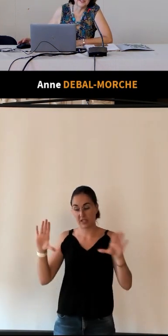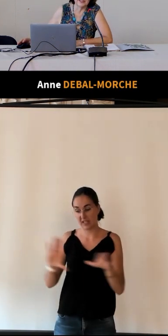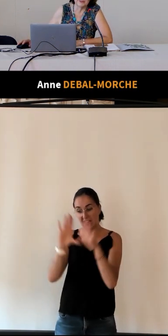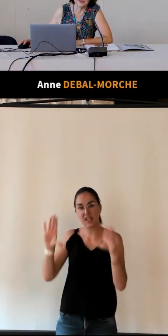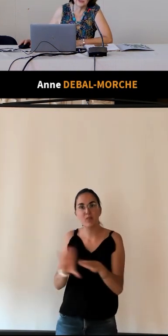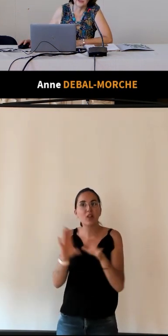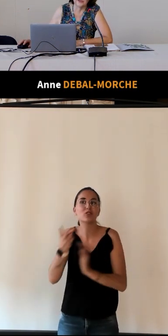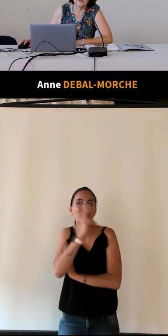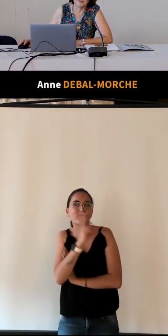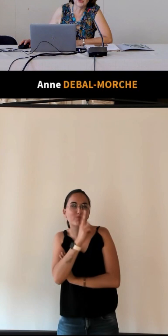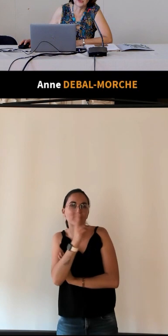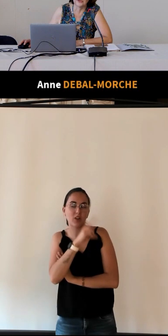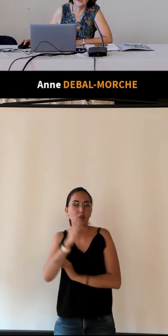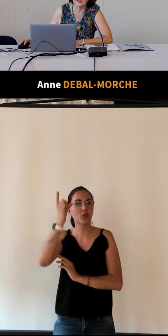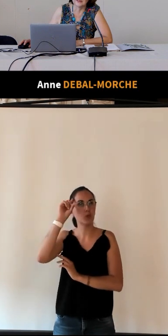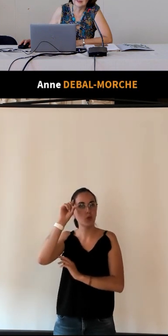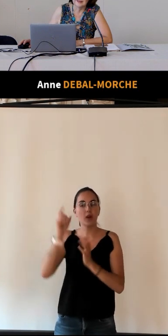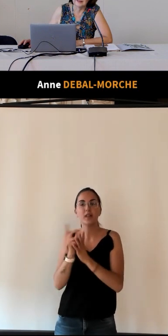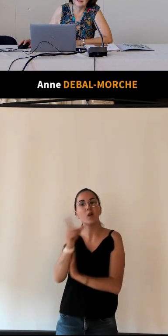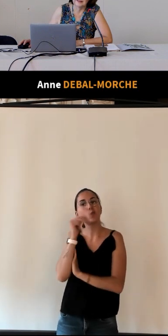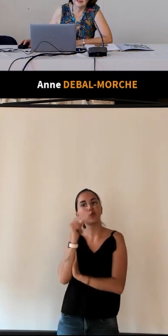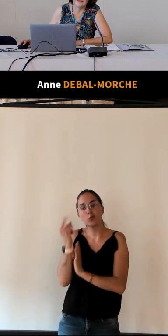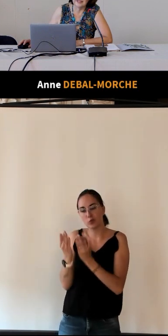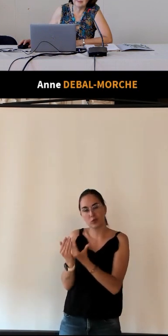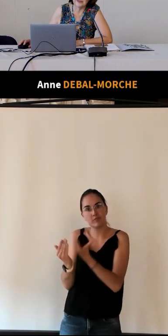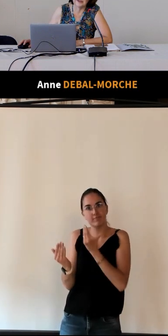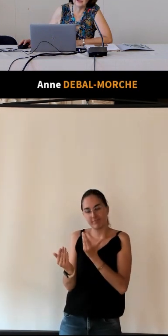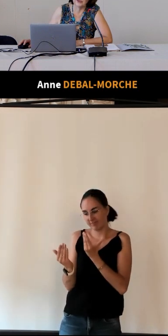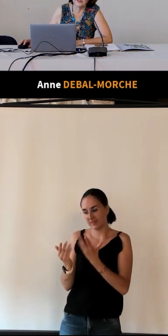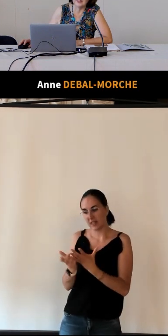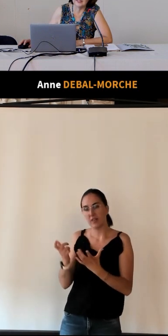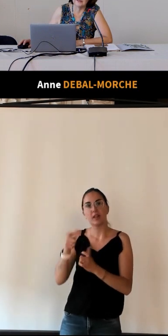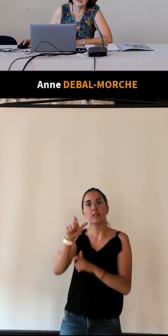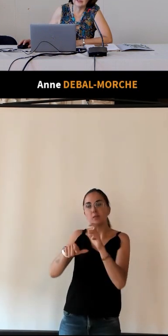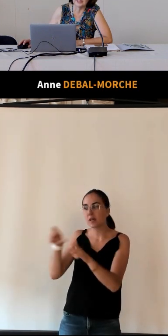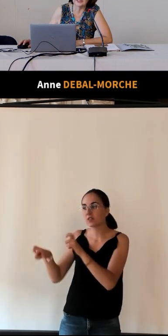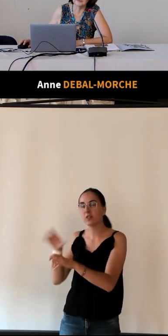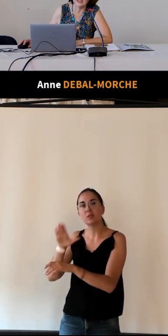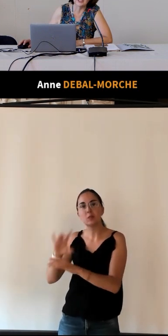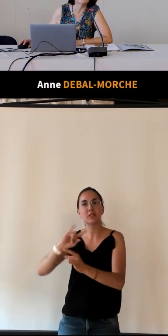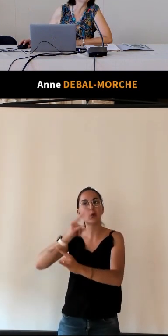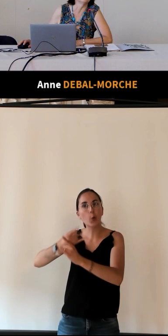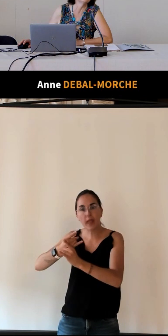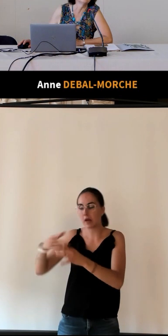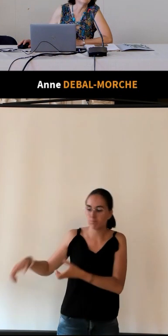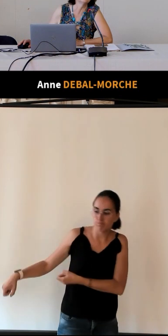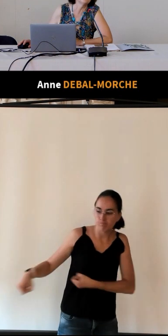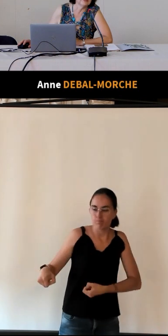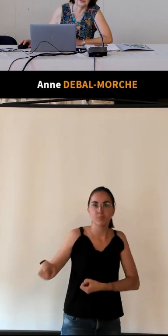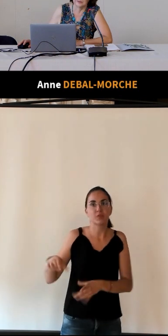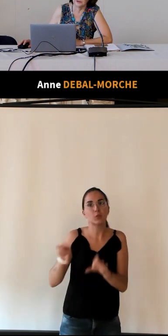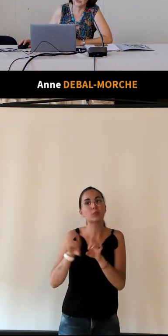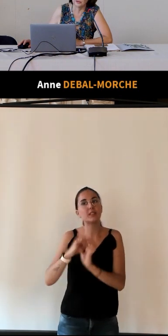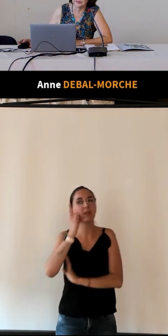humoristique puisqu'on voit monsieur devant avec les personnes de l'hôtel chargé des bagages et sa femme